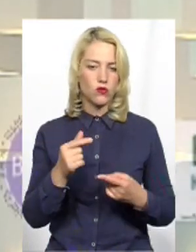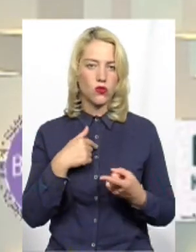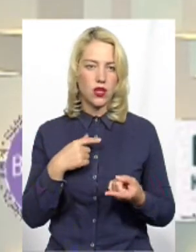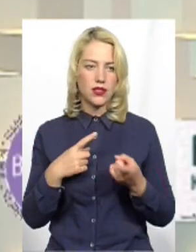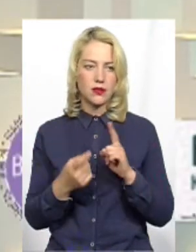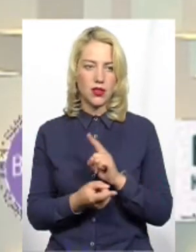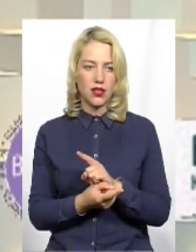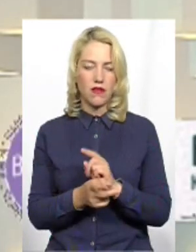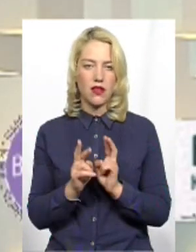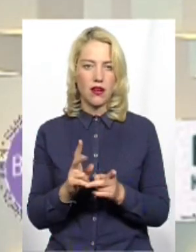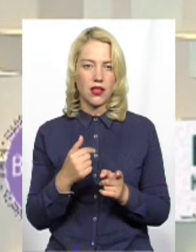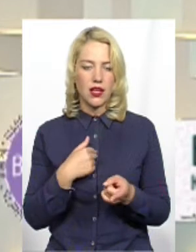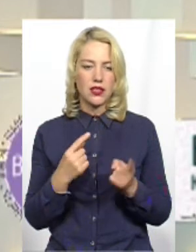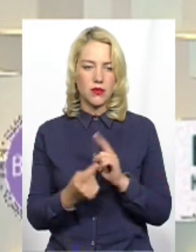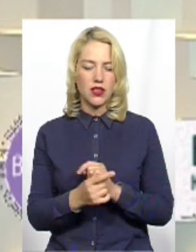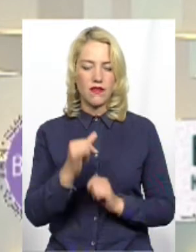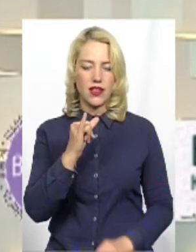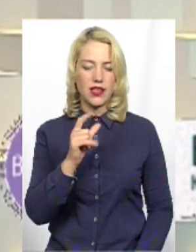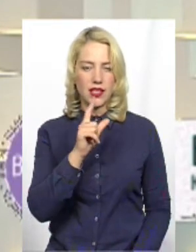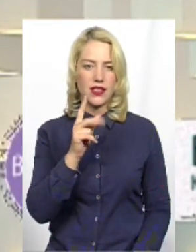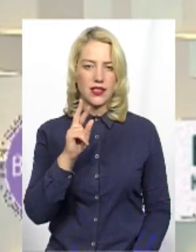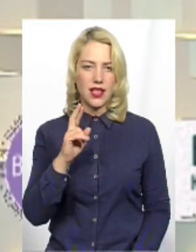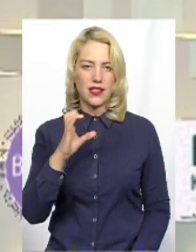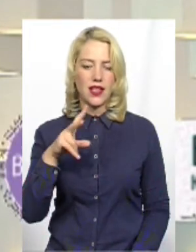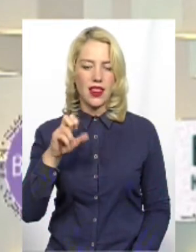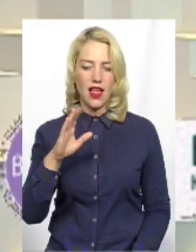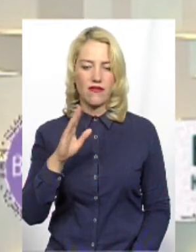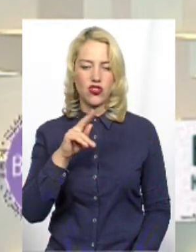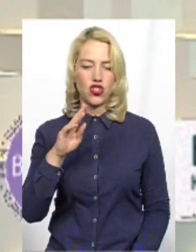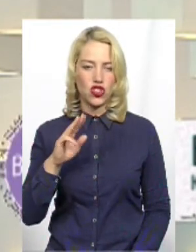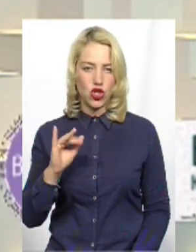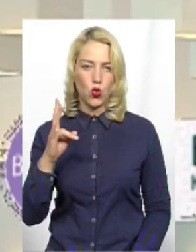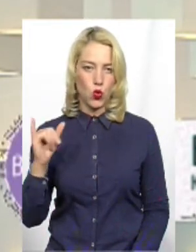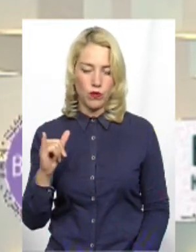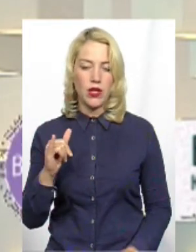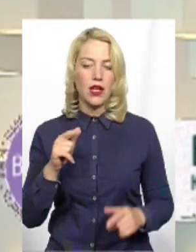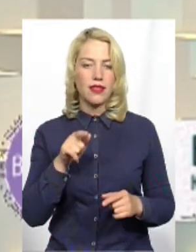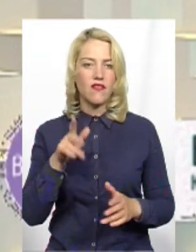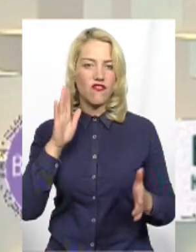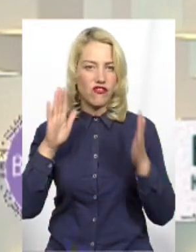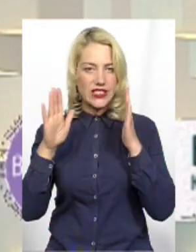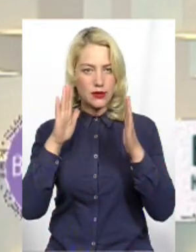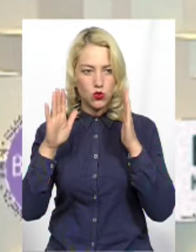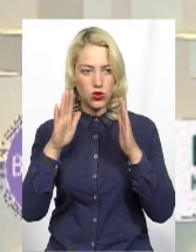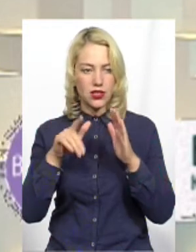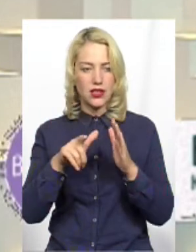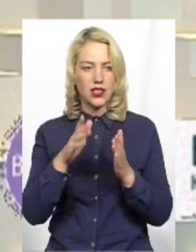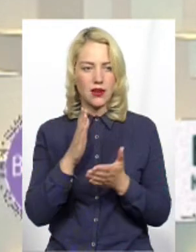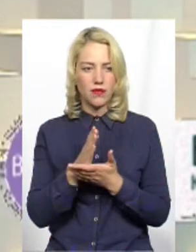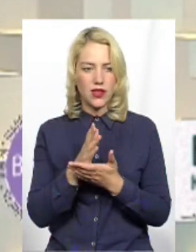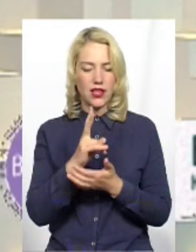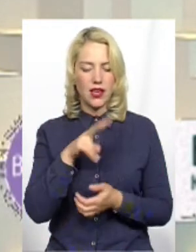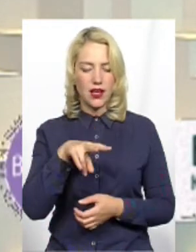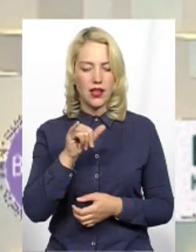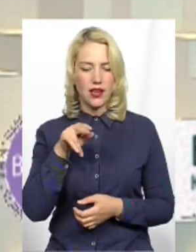і як я змінив Ізаславщину Опять до Фейсбука, а там я такий кліп записав